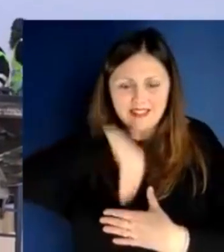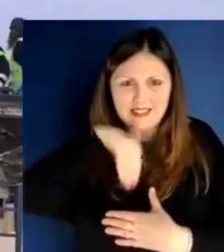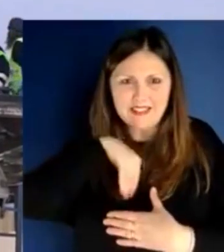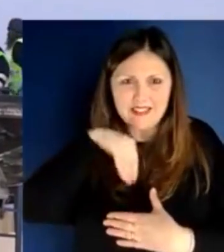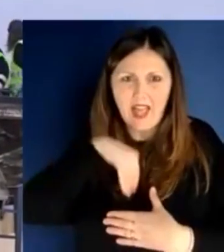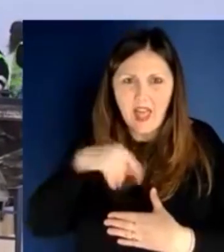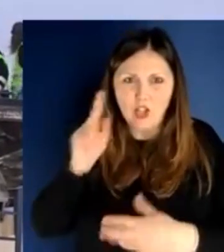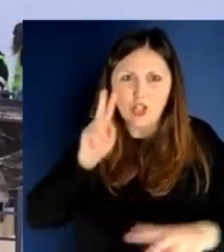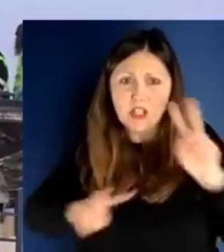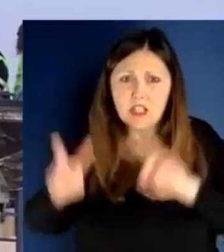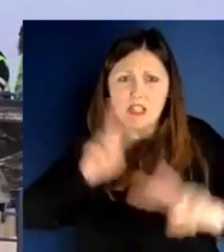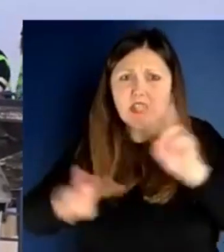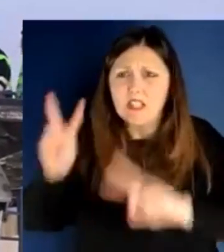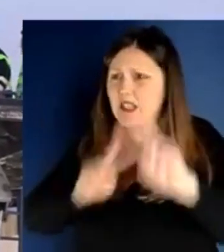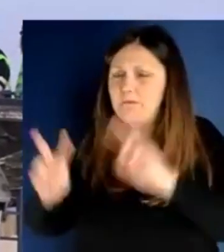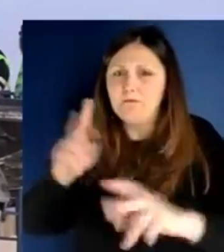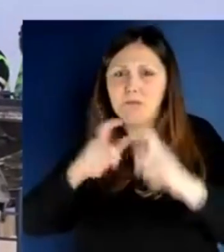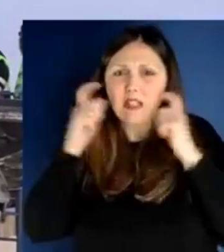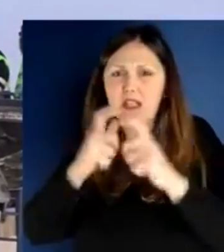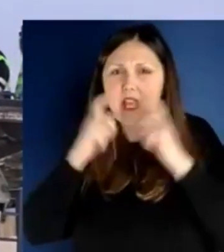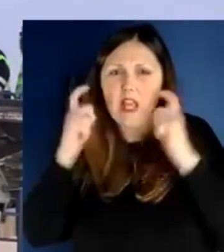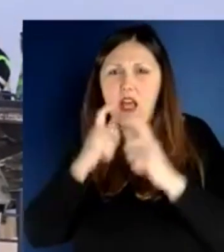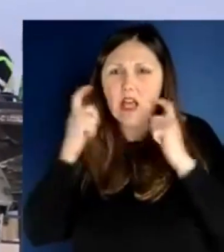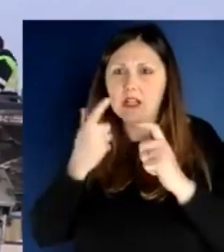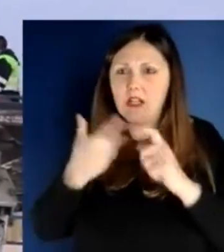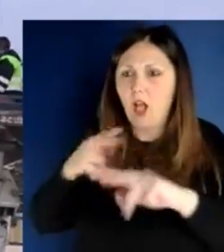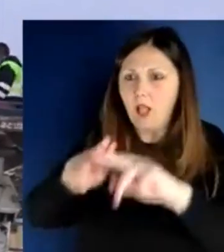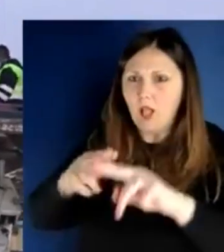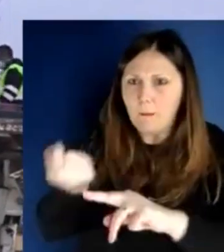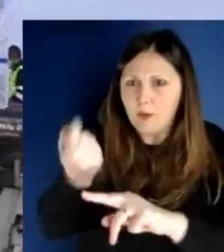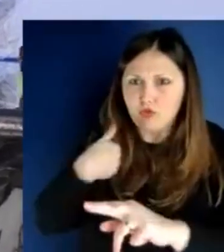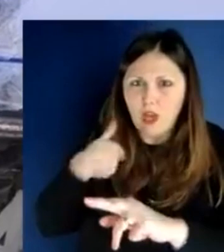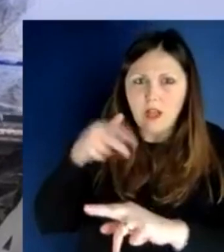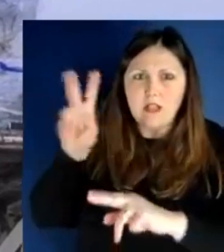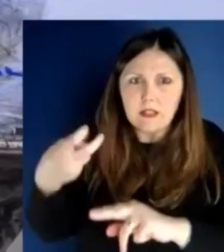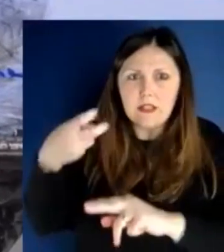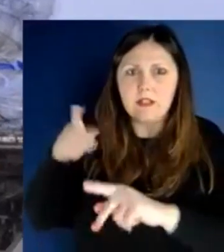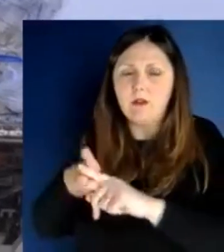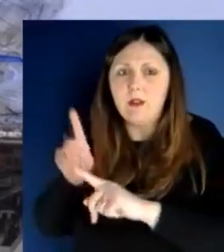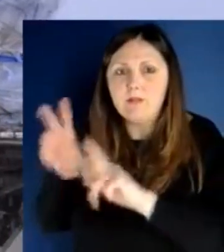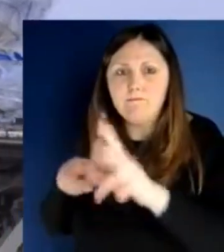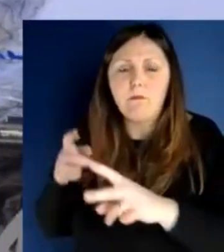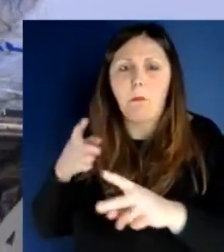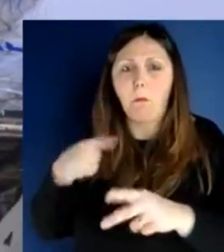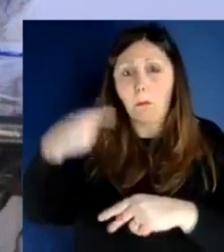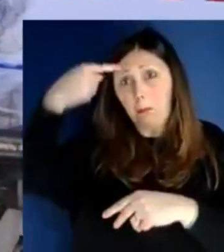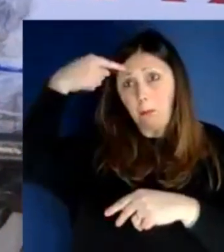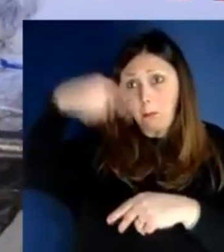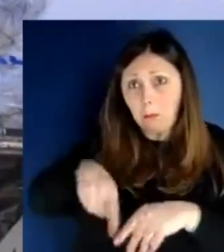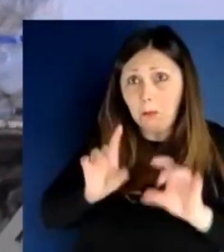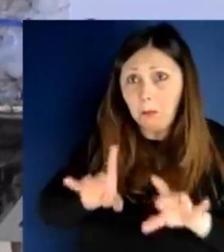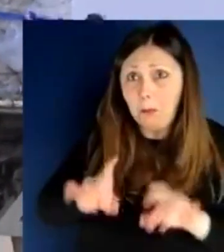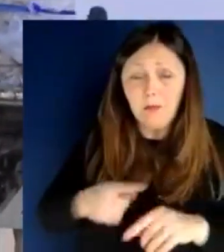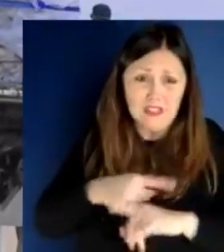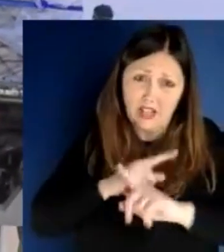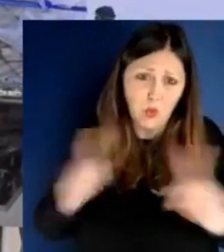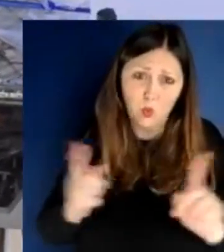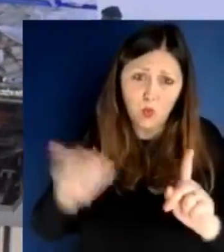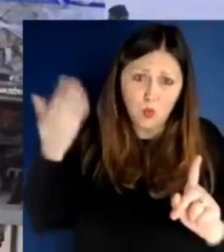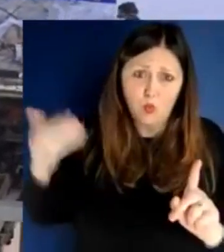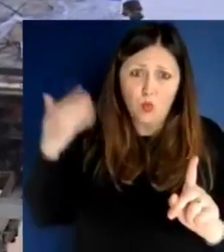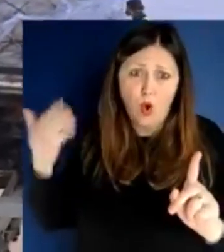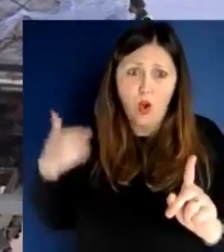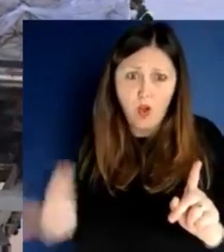a questa epidemia e quindi era necessario anche incoraggiare tutti i nostri operatori che devono